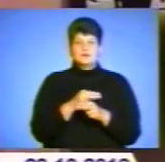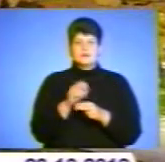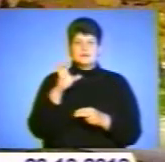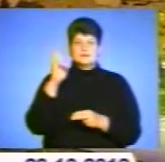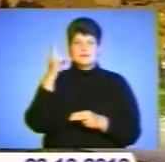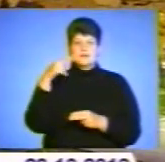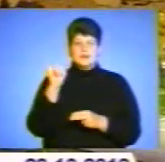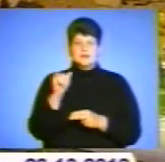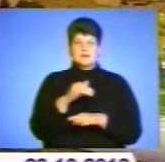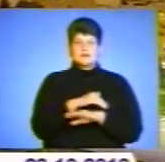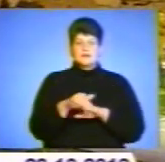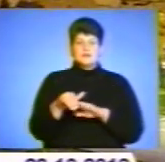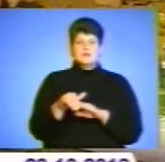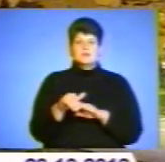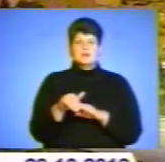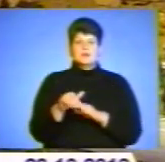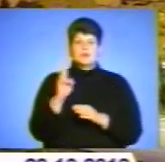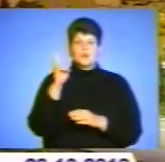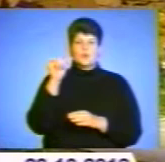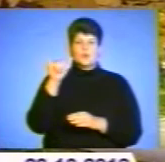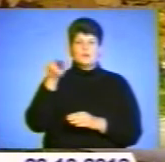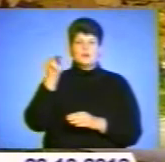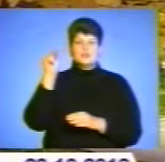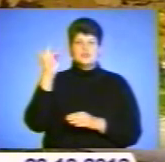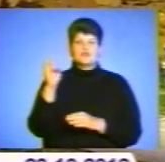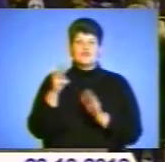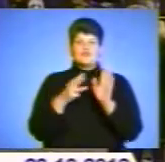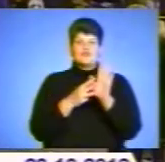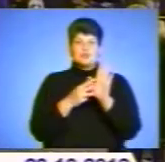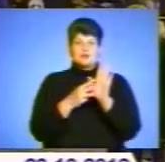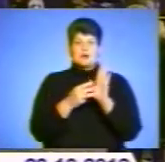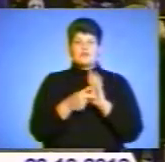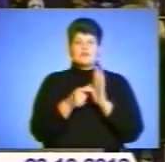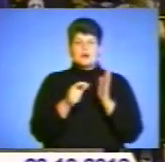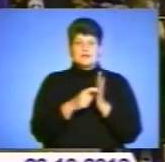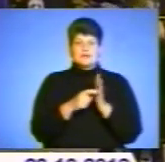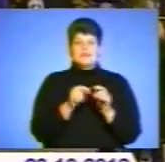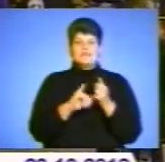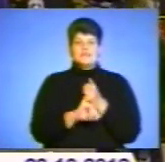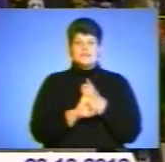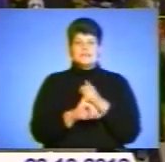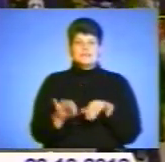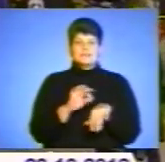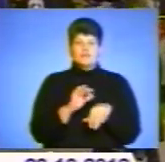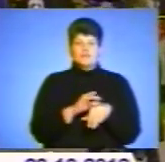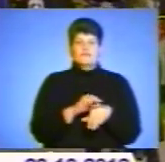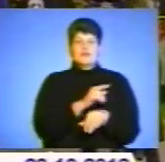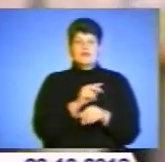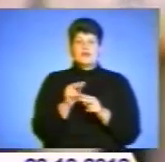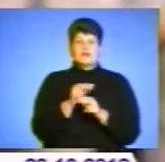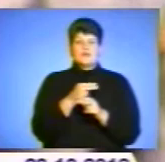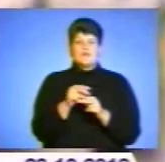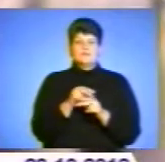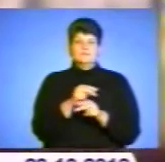СНІДом за адресою міста Тернопіль, вулиця Купчинського, Вісі, або в кабінетах інфекційних захворювань у лікувальних закладах міста та